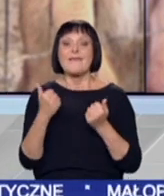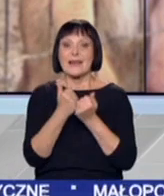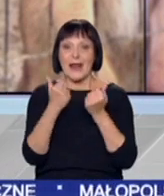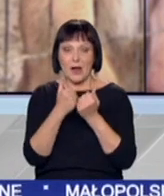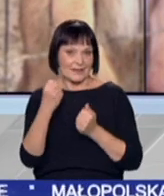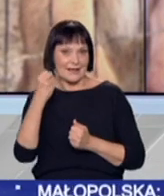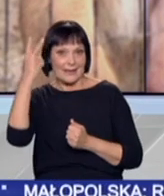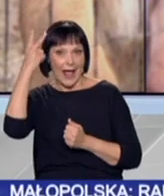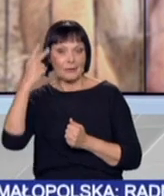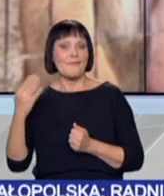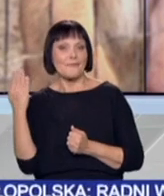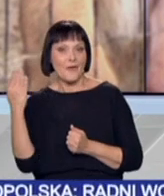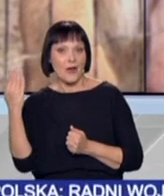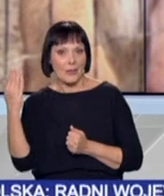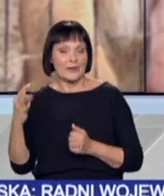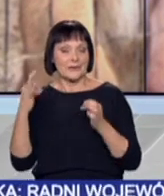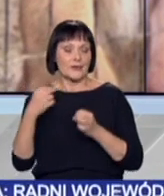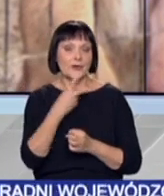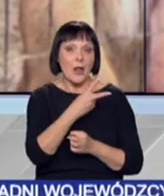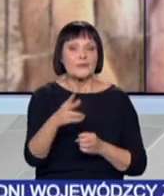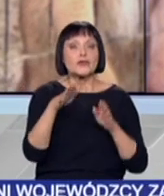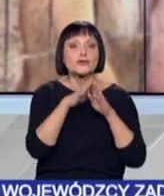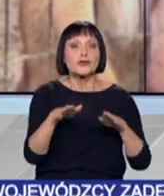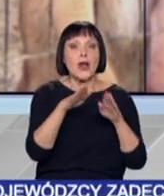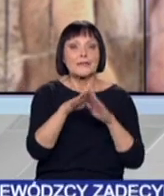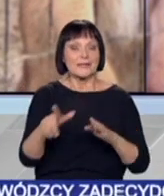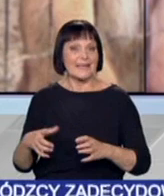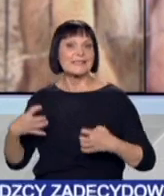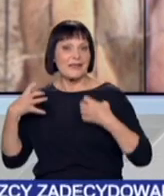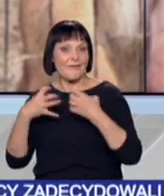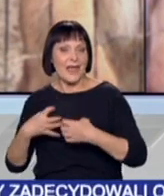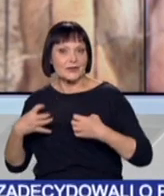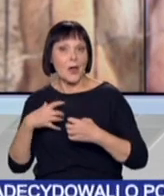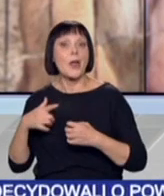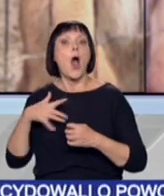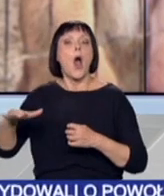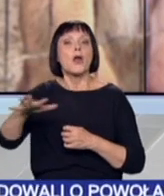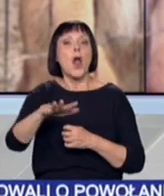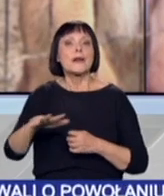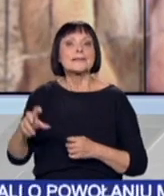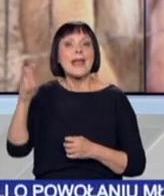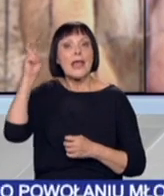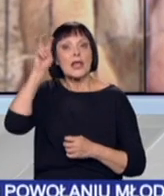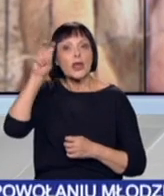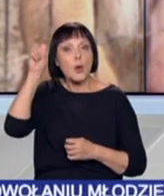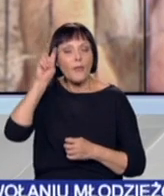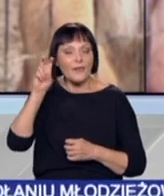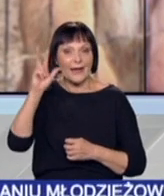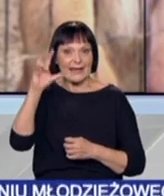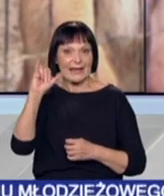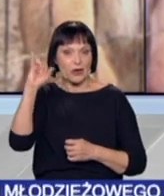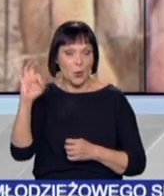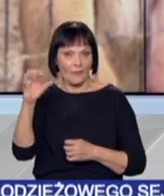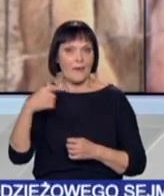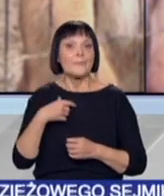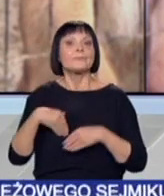i Tarnowscy wolontariusze tym razem odwiedzili schronisko dla takich sierot w okolicach Kijowa. Dostarczyli trzy tony